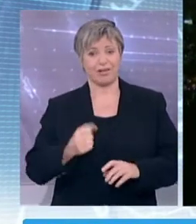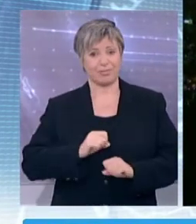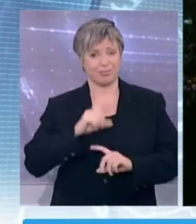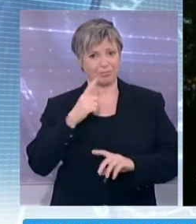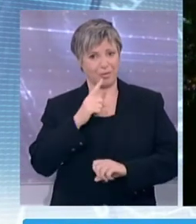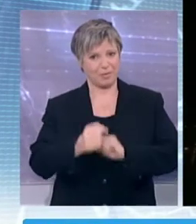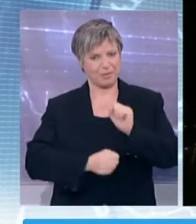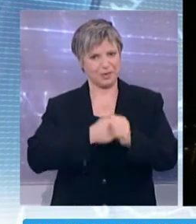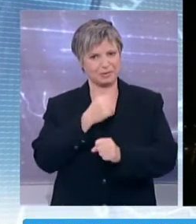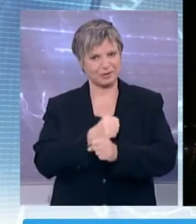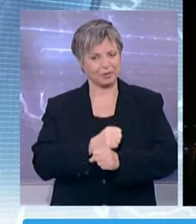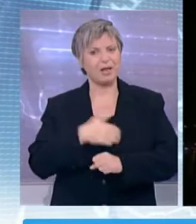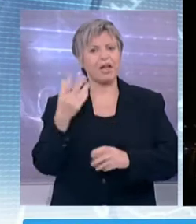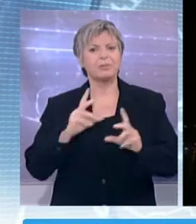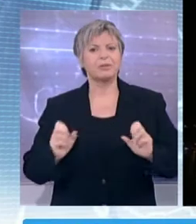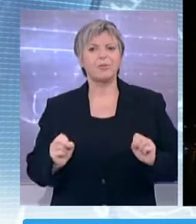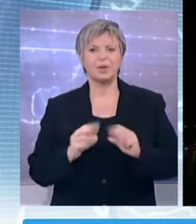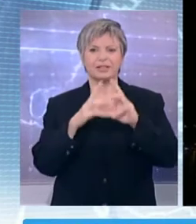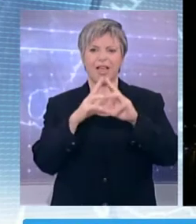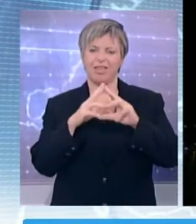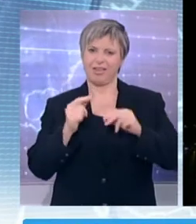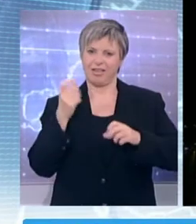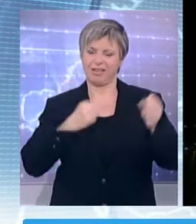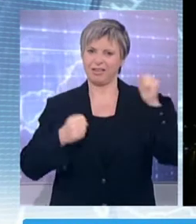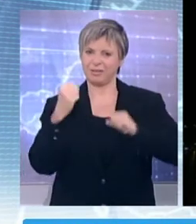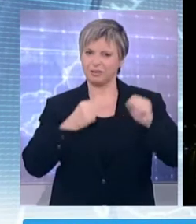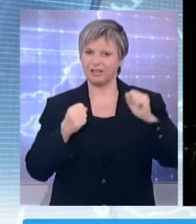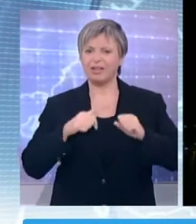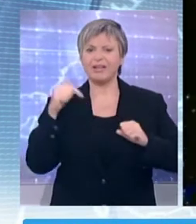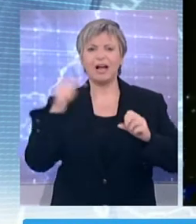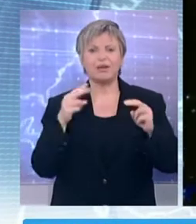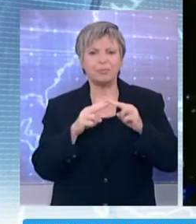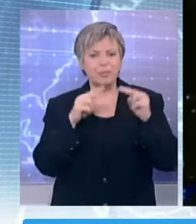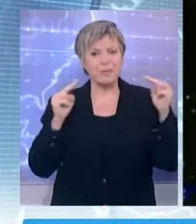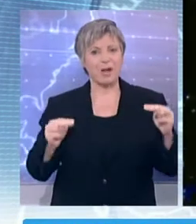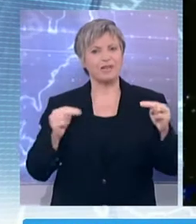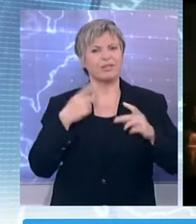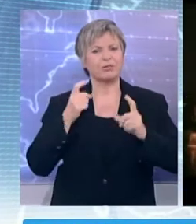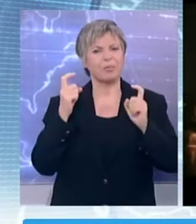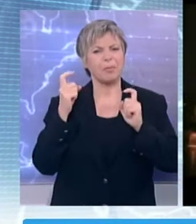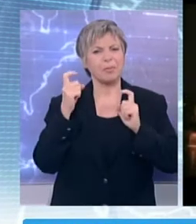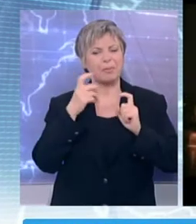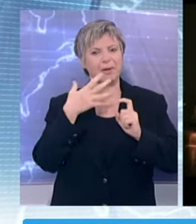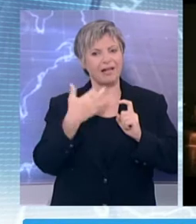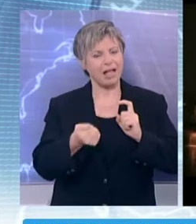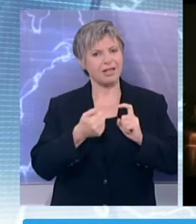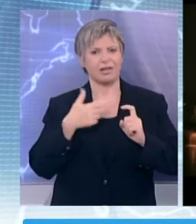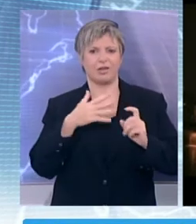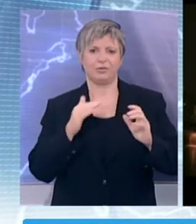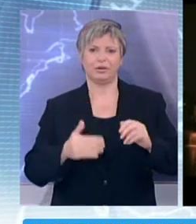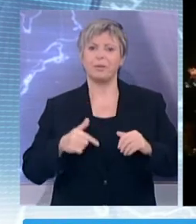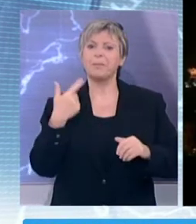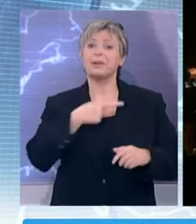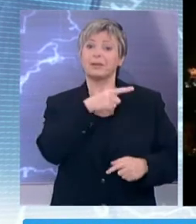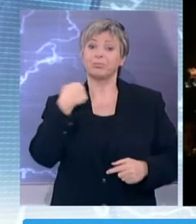Ακολούθησε το Σίδνεϊ που παραδοσιακά εντυπωσιάζει με το σοου Μεγκαλικών πάνω από την περίφημη γέφυρα και την όπερα της πόλης. Η Κίνα, πατρίδα των